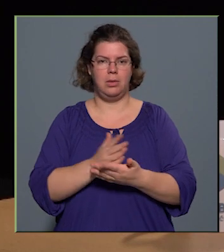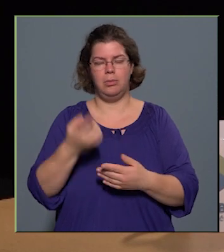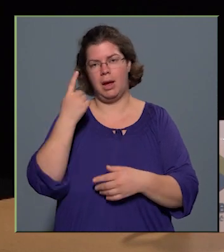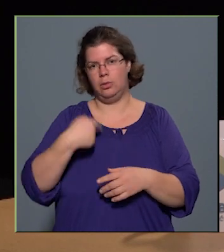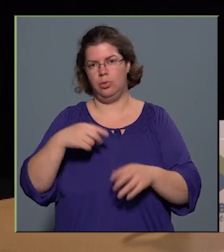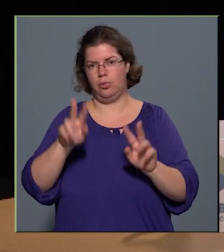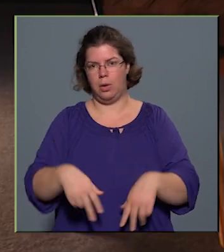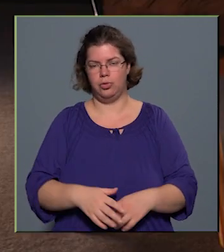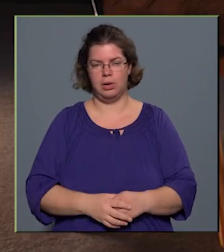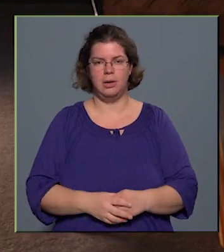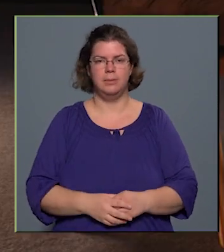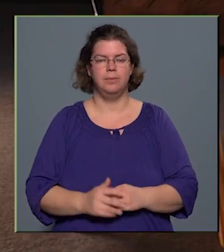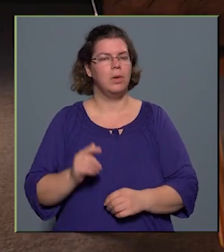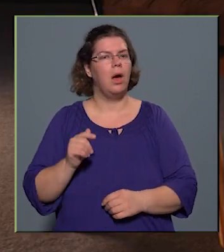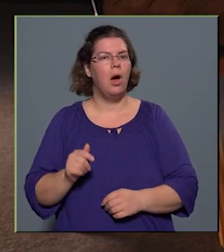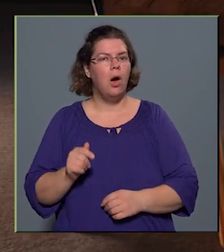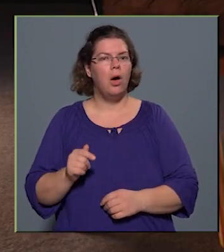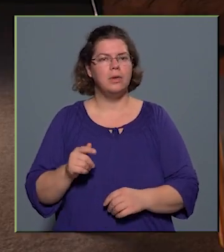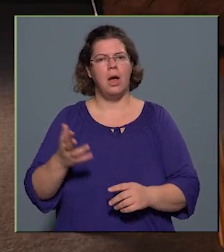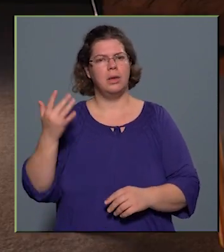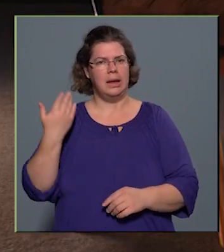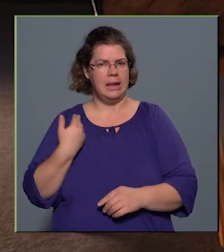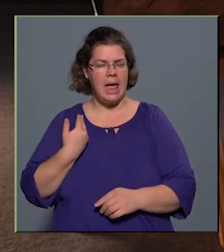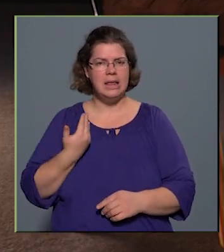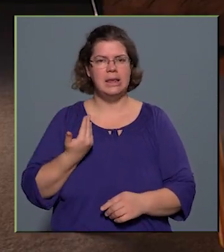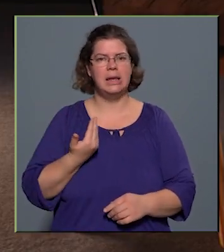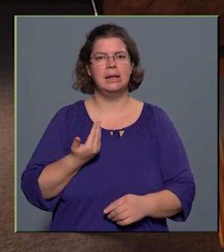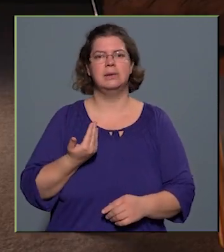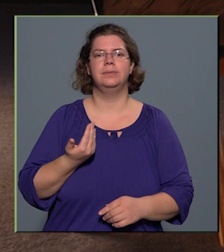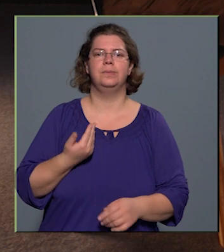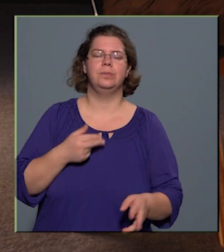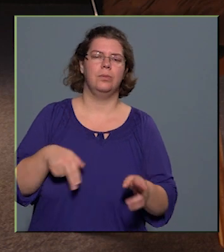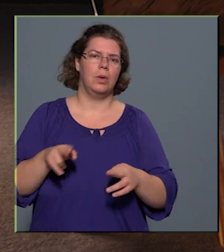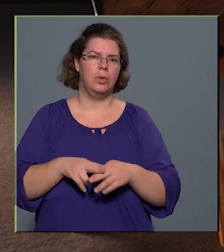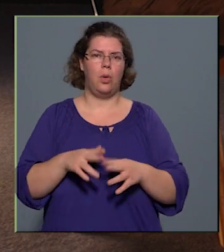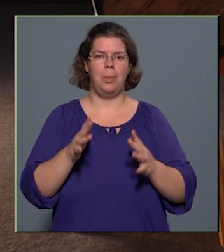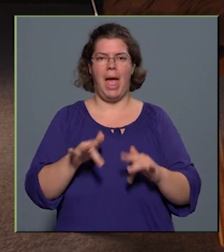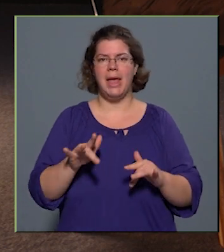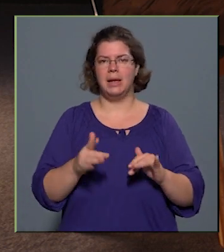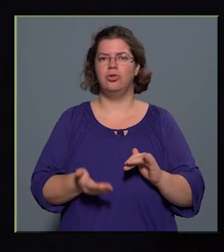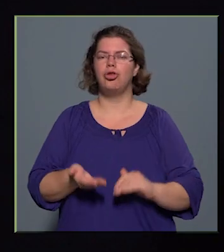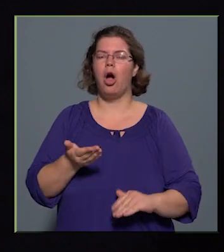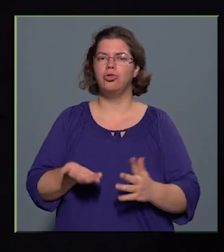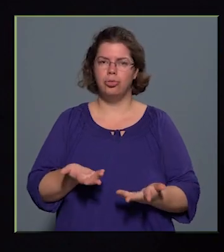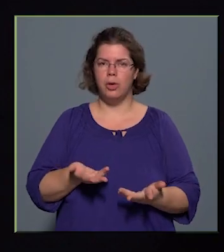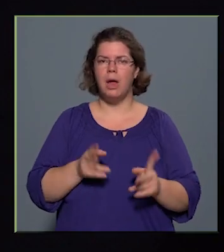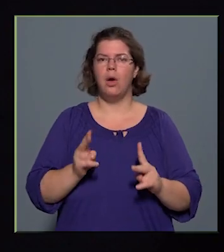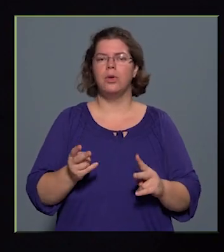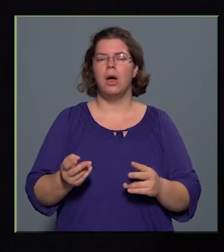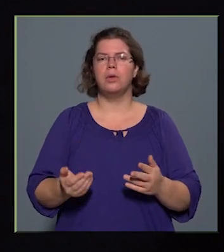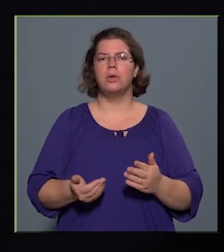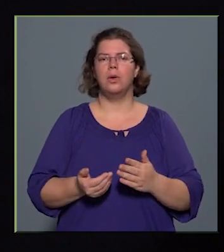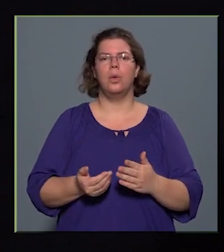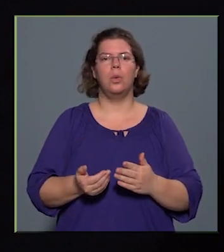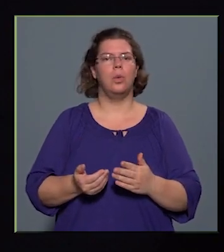valósítani. Azt annak idején több helyen is anksúlyoztat, hogy az újhegyi közösségi